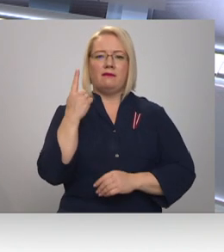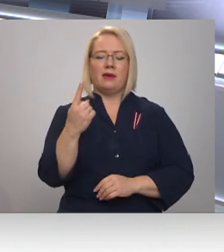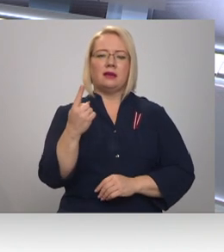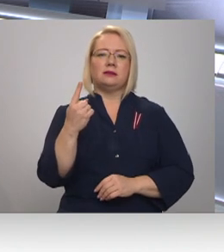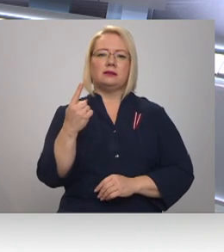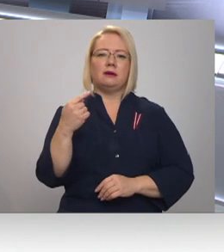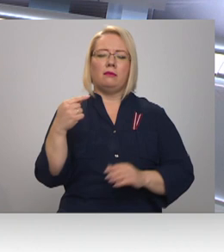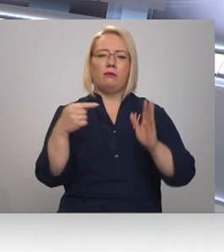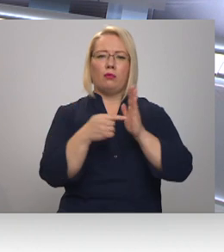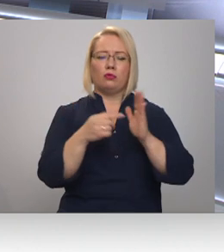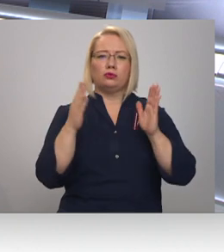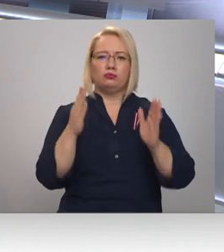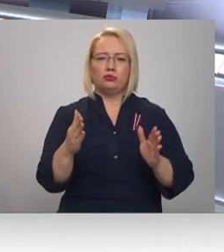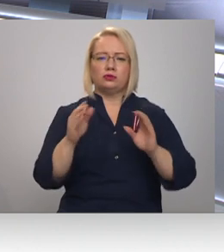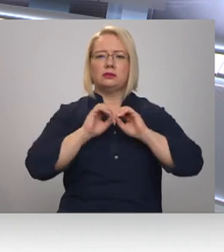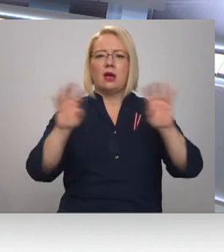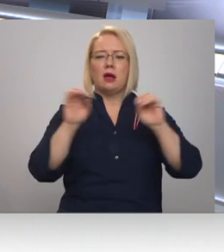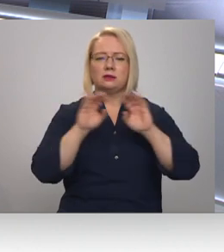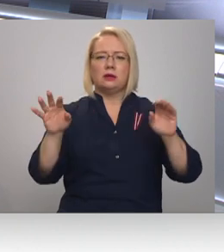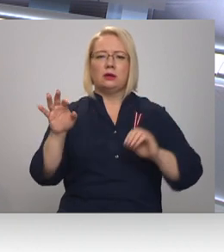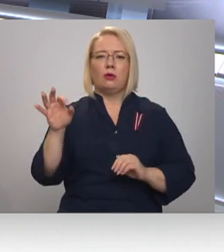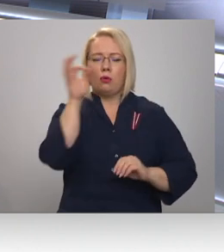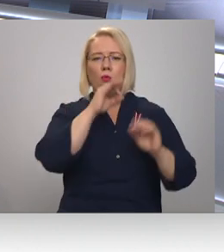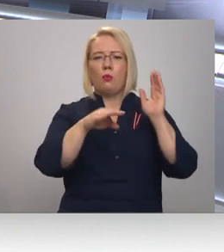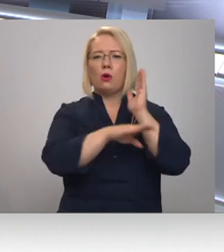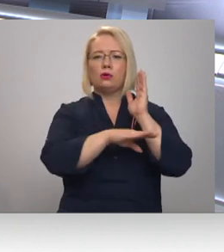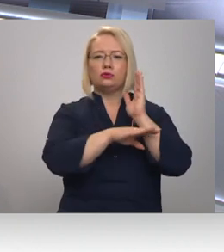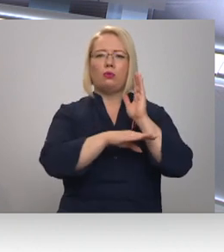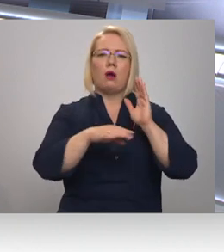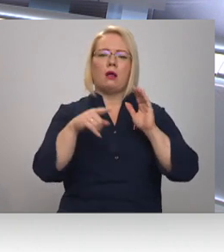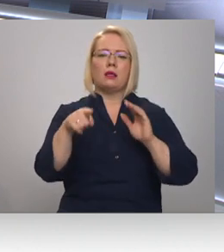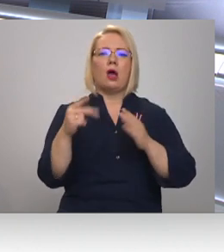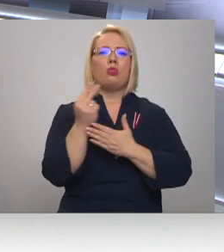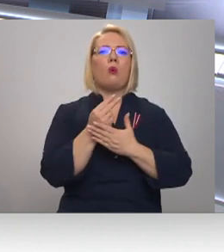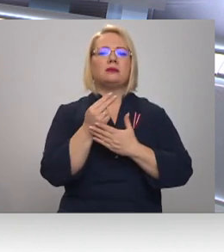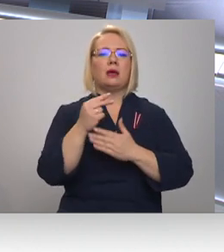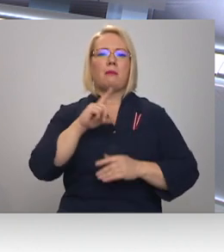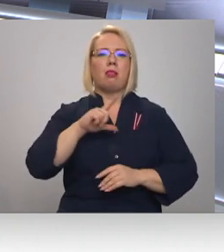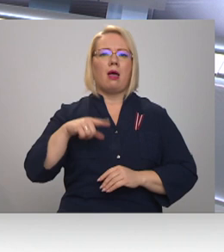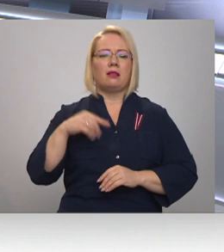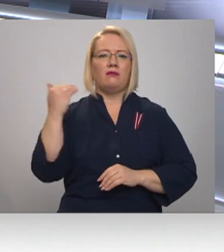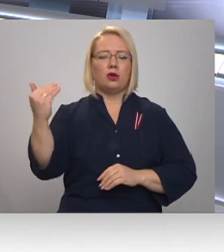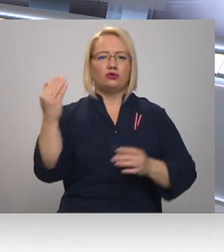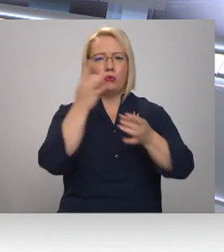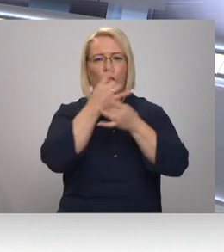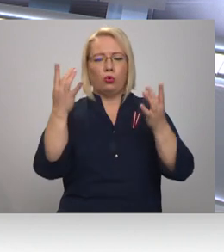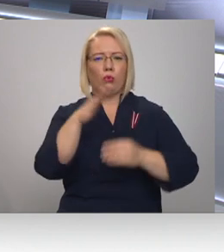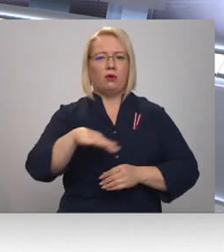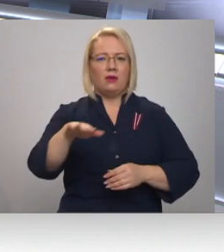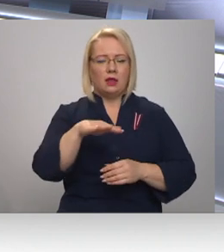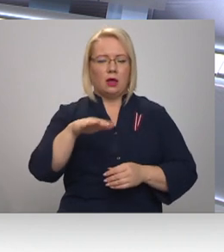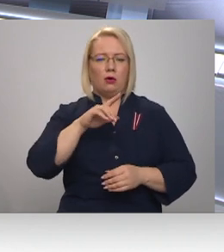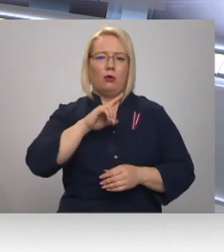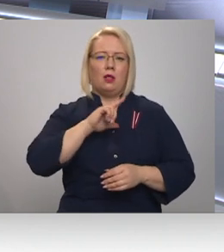punktiem būs stāstīt ozolu nozīme Latvijas kultūra vidē Latvijas kultūrā un